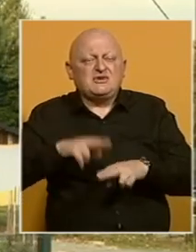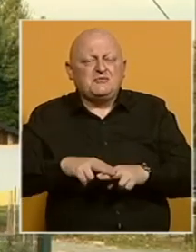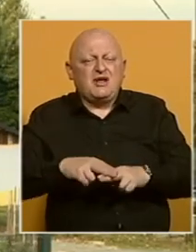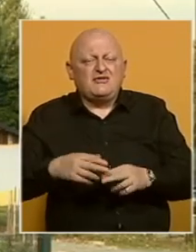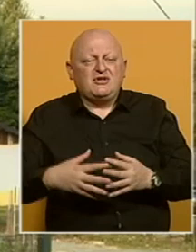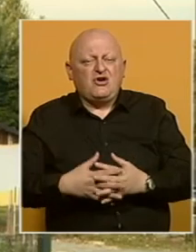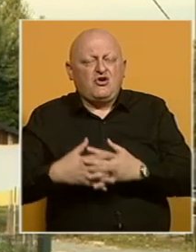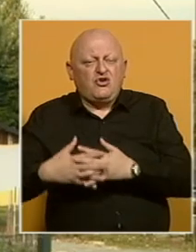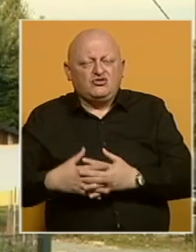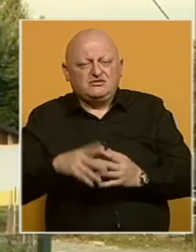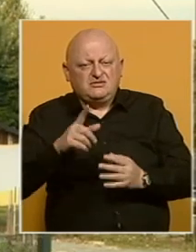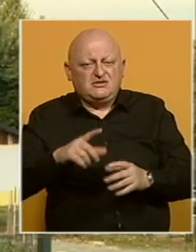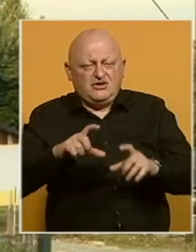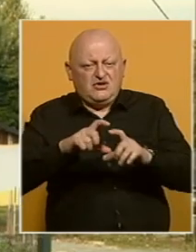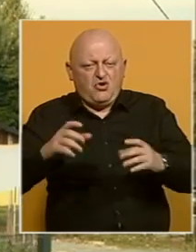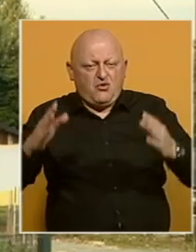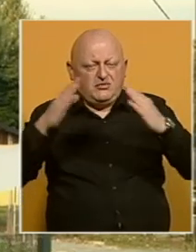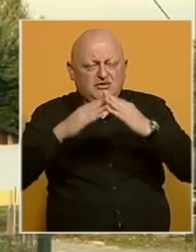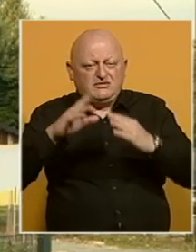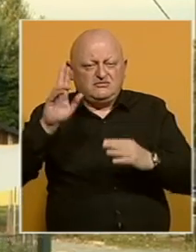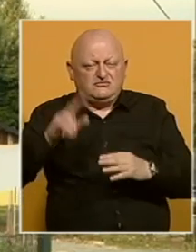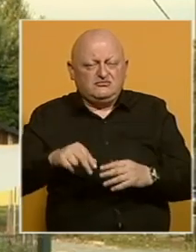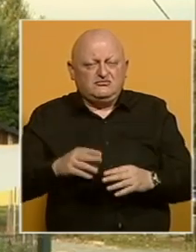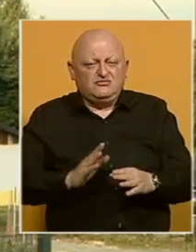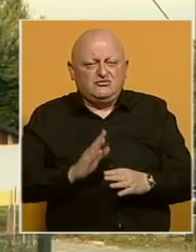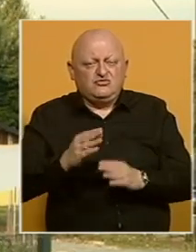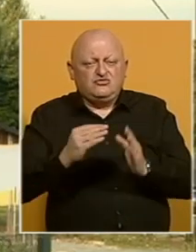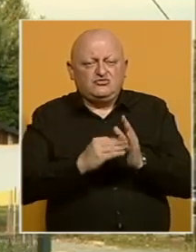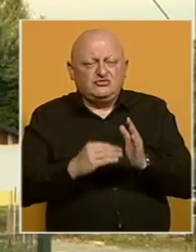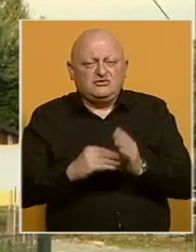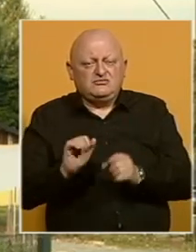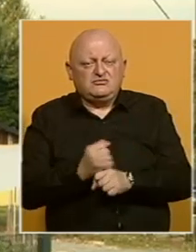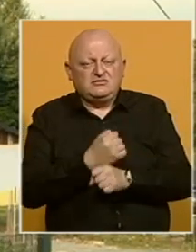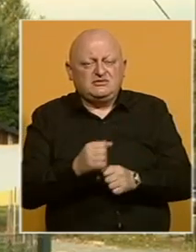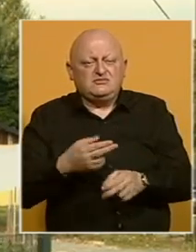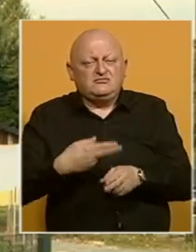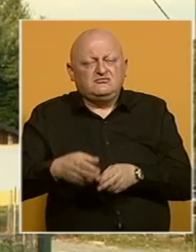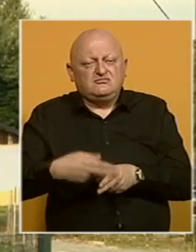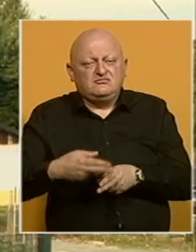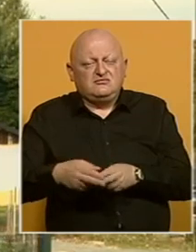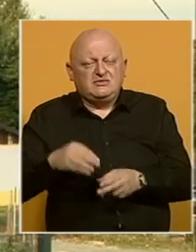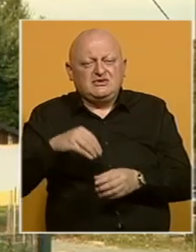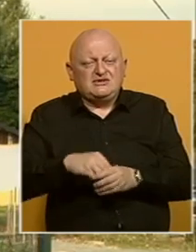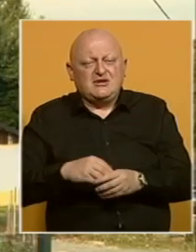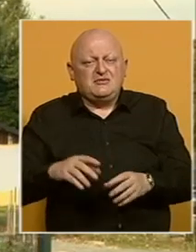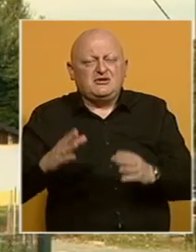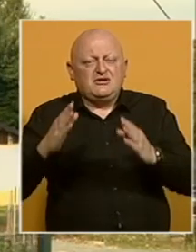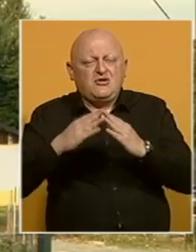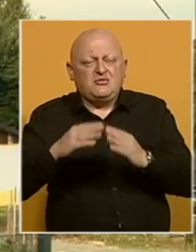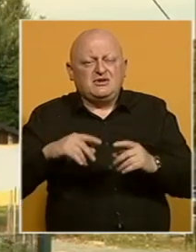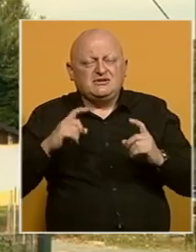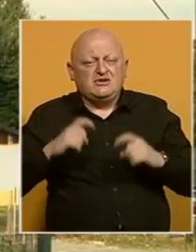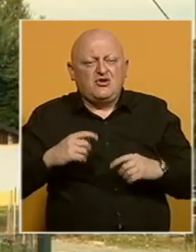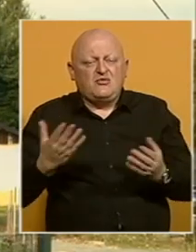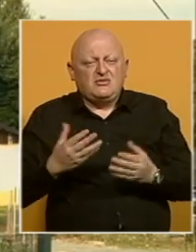odnose i da će ti objekti moći ući u programe rekonstrukcije i sanacije stambenih objekata za Rome,